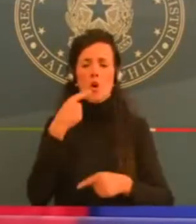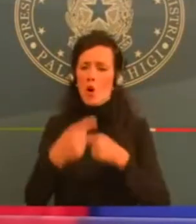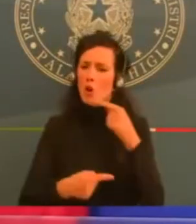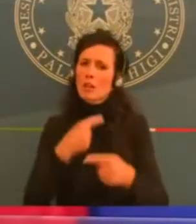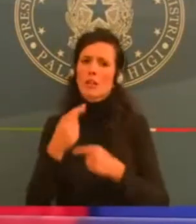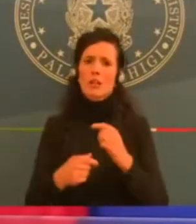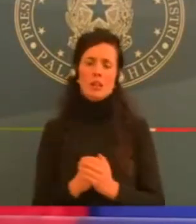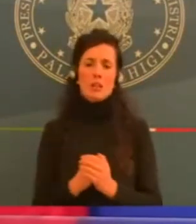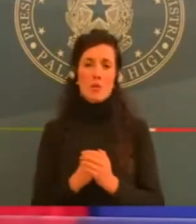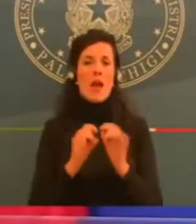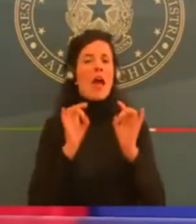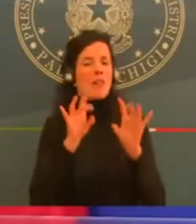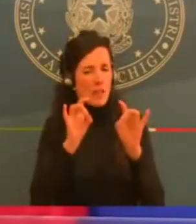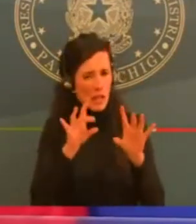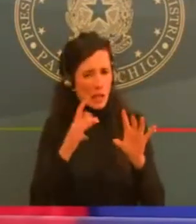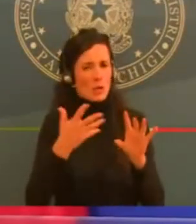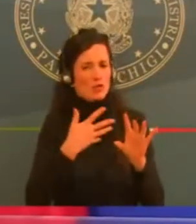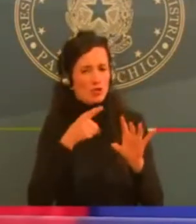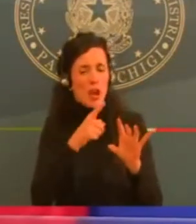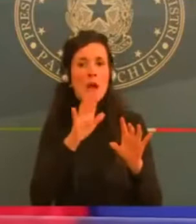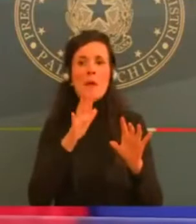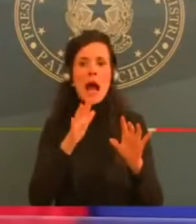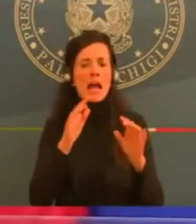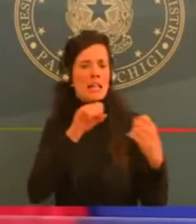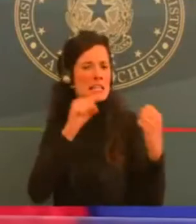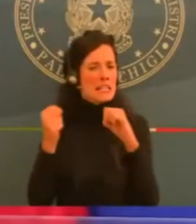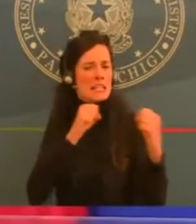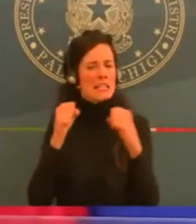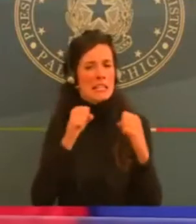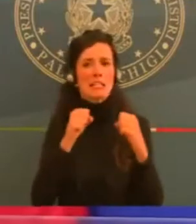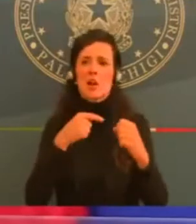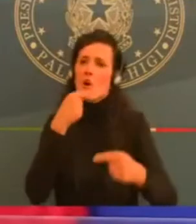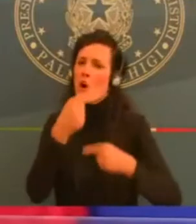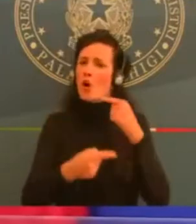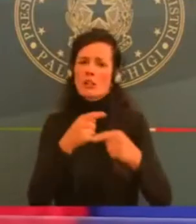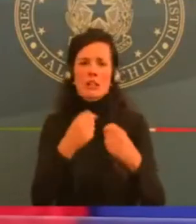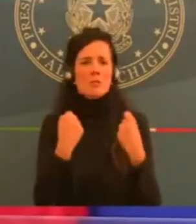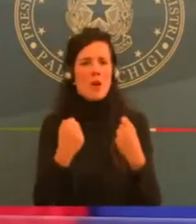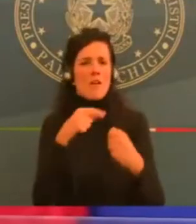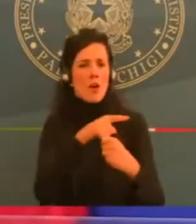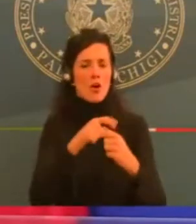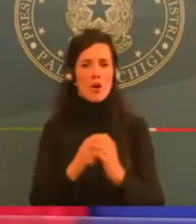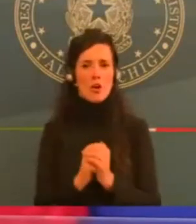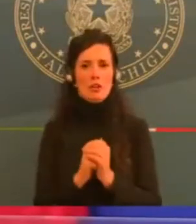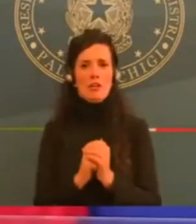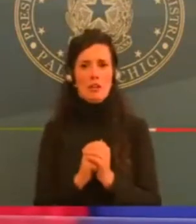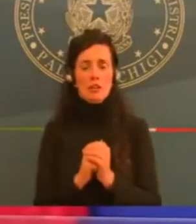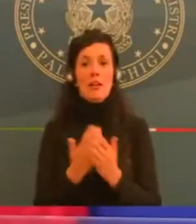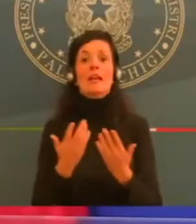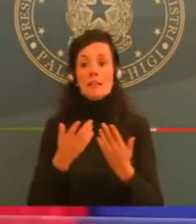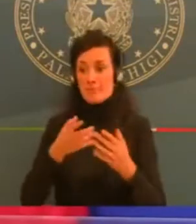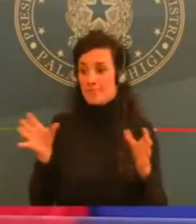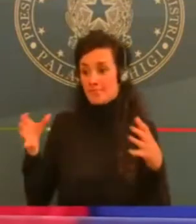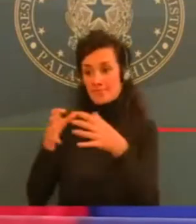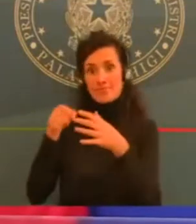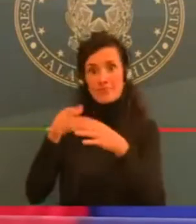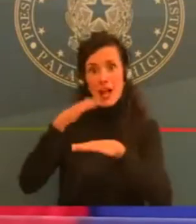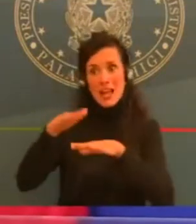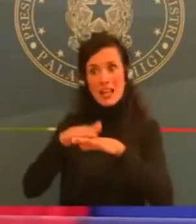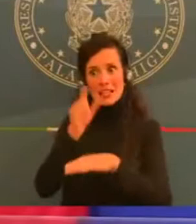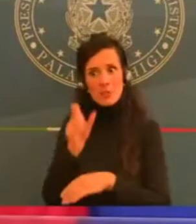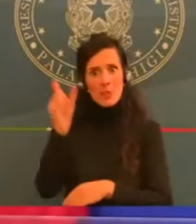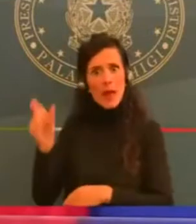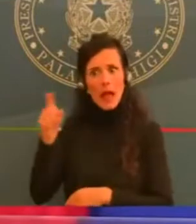È forte preoccupazione che la curva dei contagi possa subire un'impennata nel periodo natalizio.